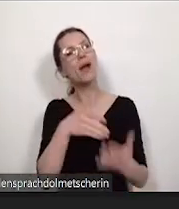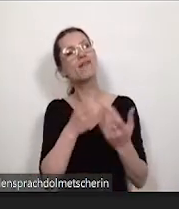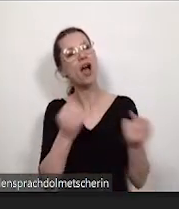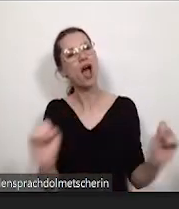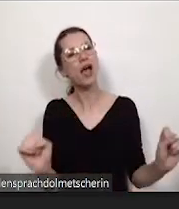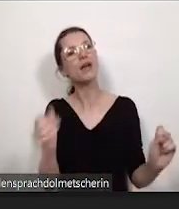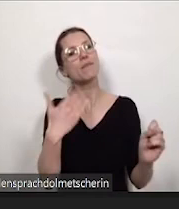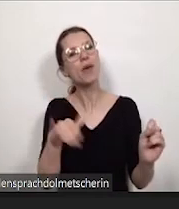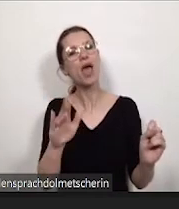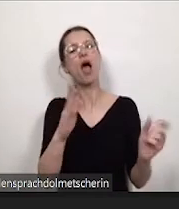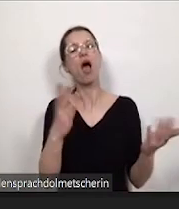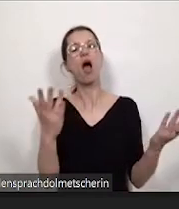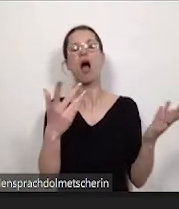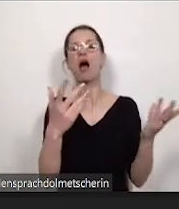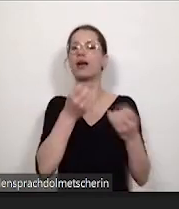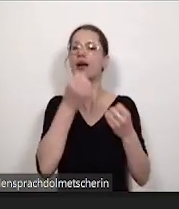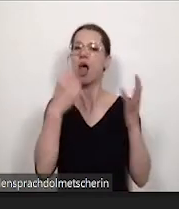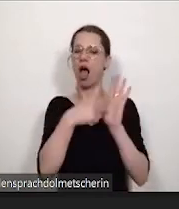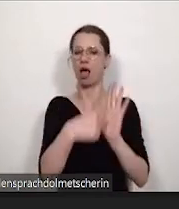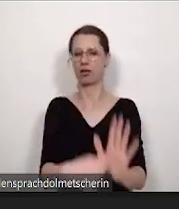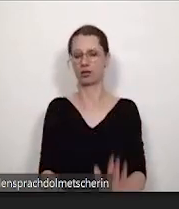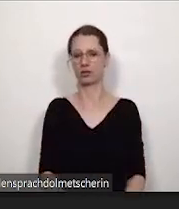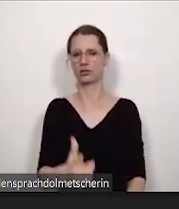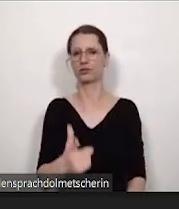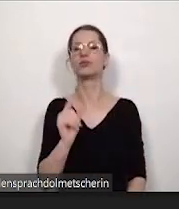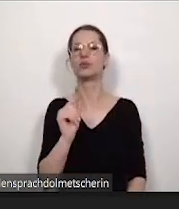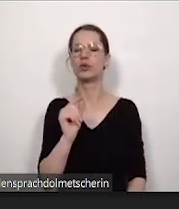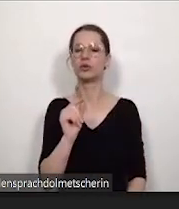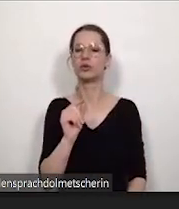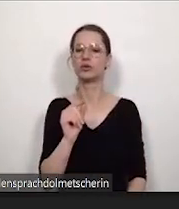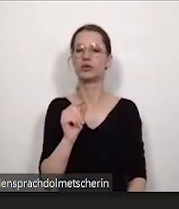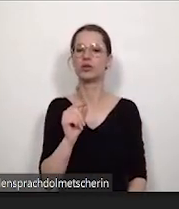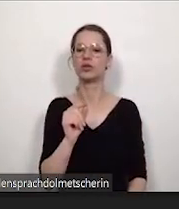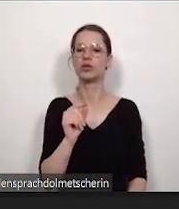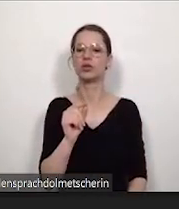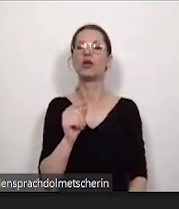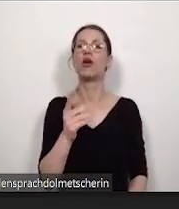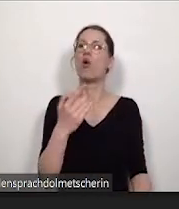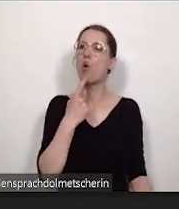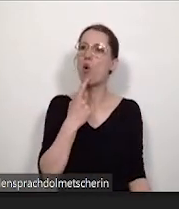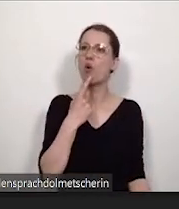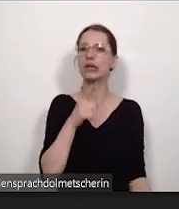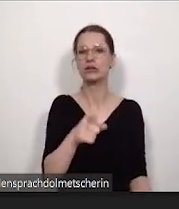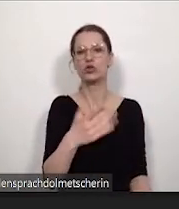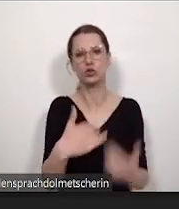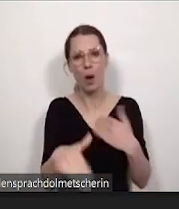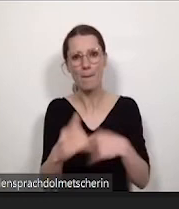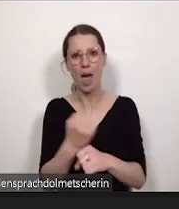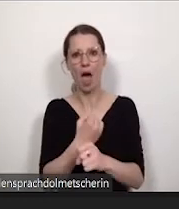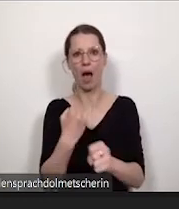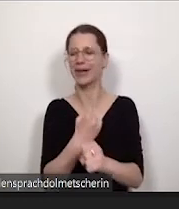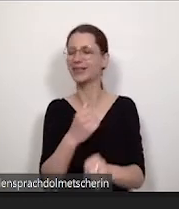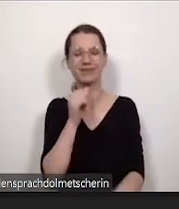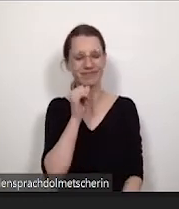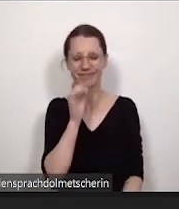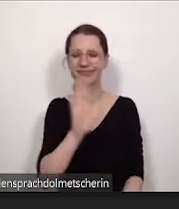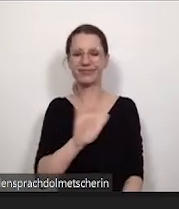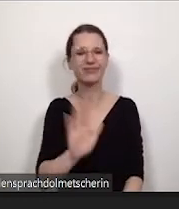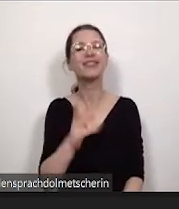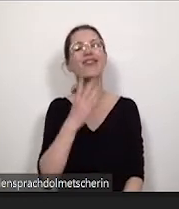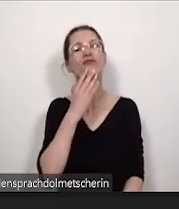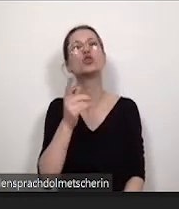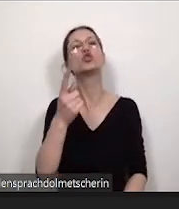eine Erkenntnisumkehr von der Ausgangslage, oh, das ist ja jetzt noch mehr Arbeit, das wollen wir eigentlich